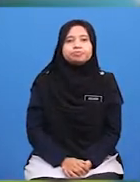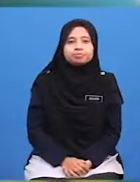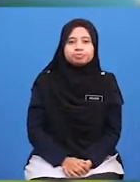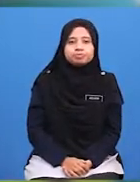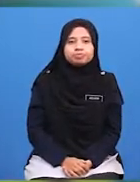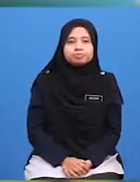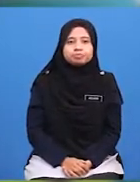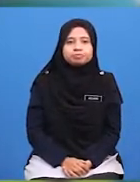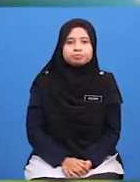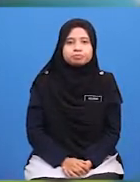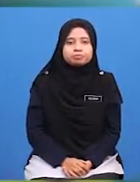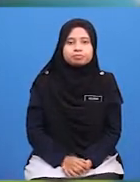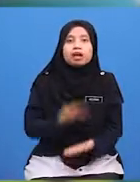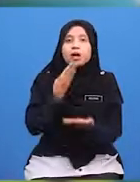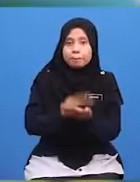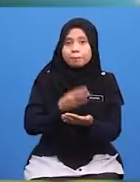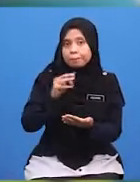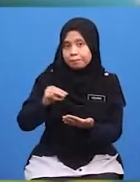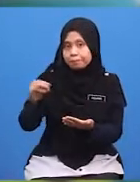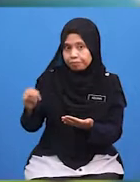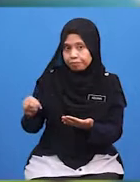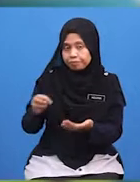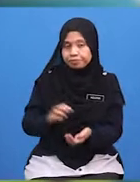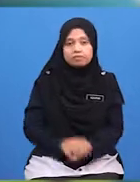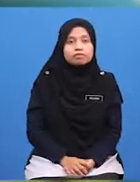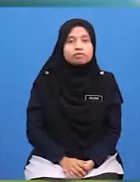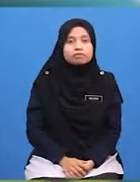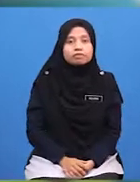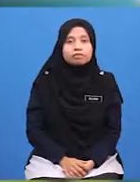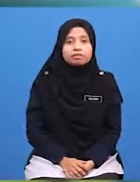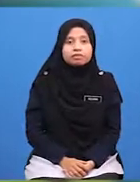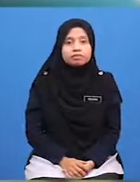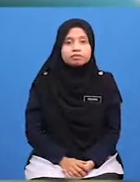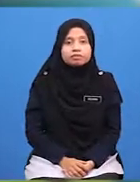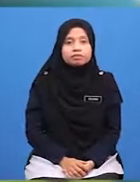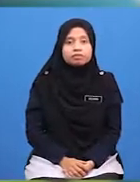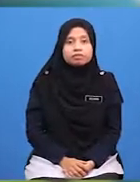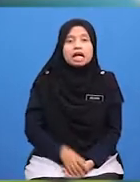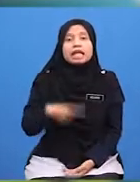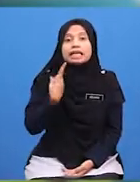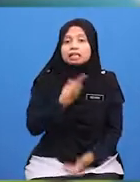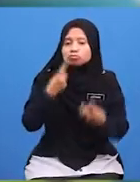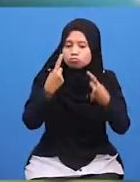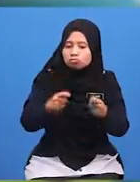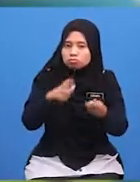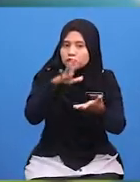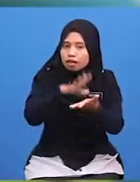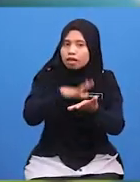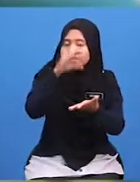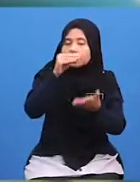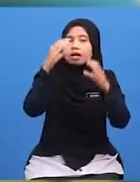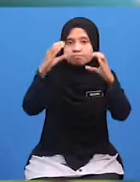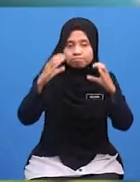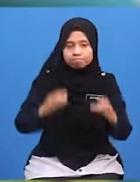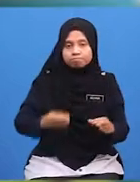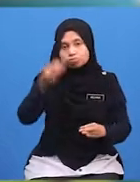Baiklah Murid-murid Yang Usazah Sayangi Sekalian Kita Telah Mempelajari